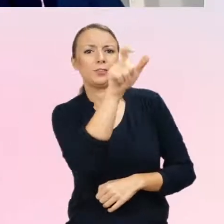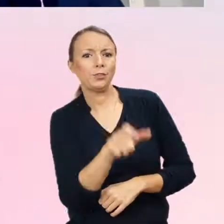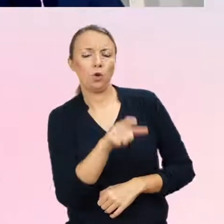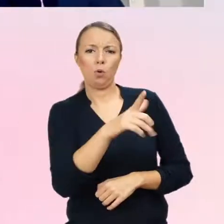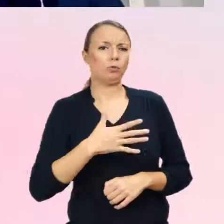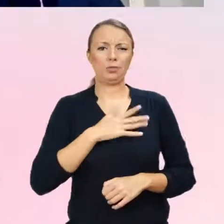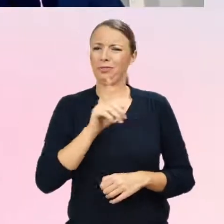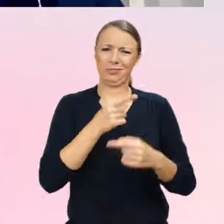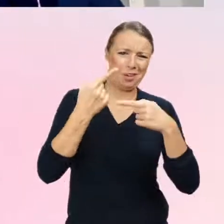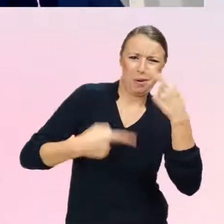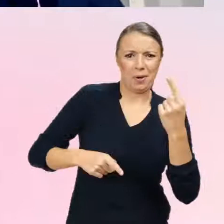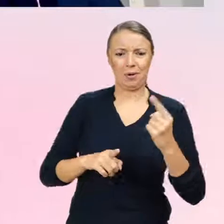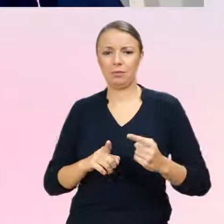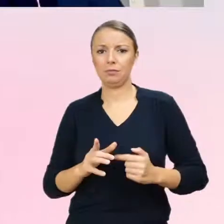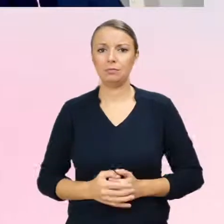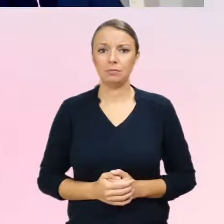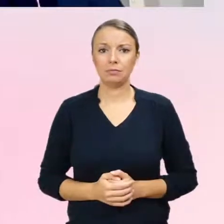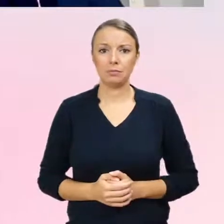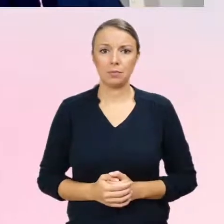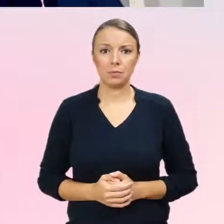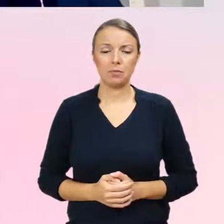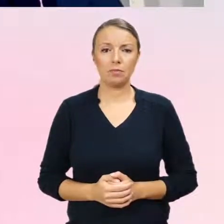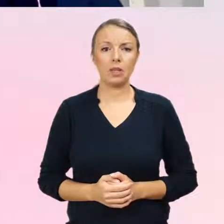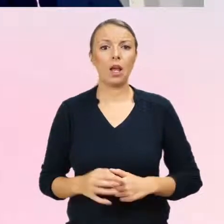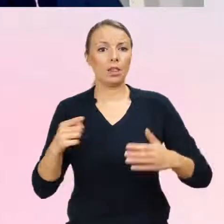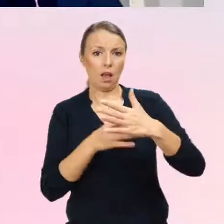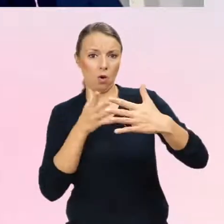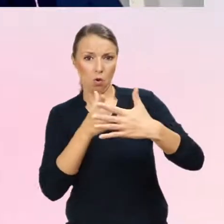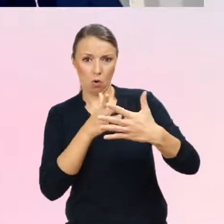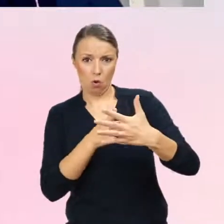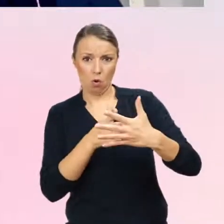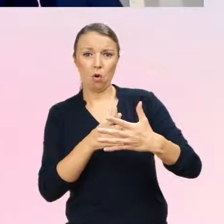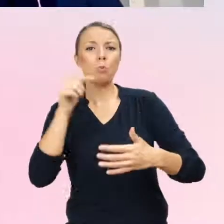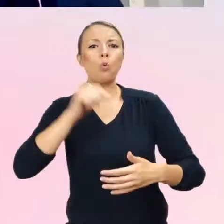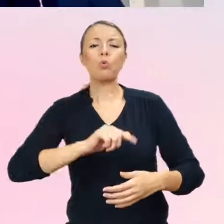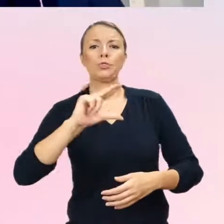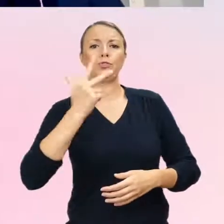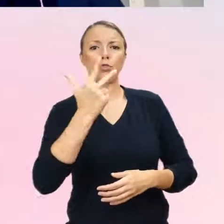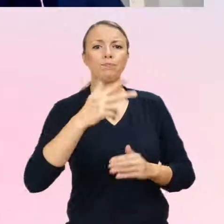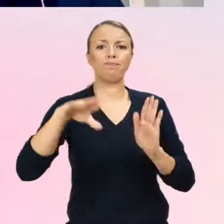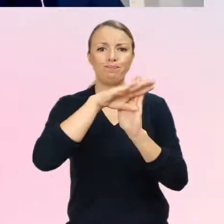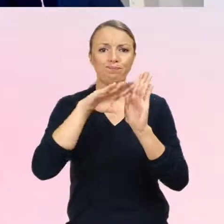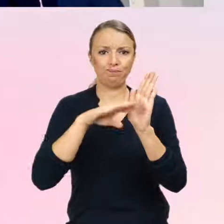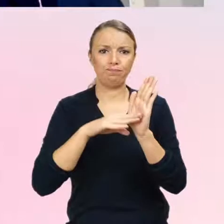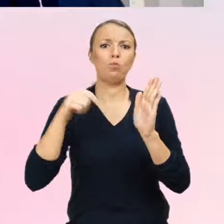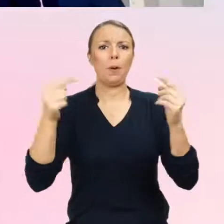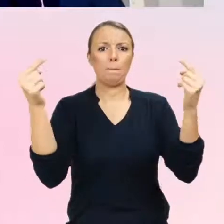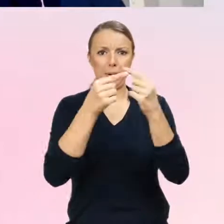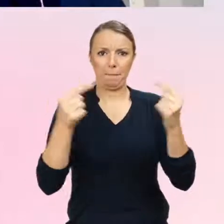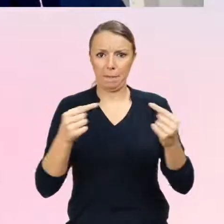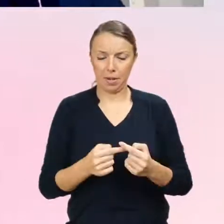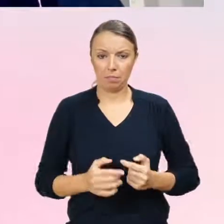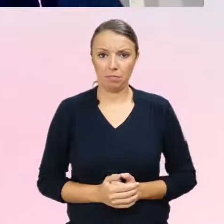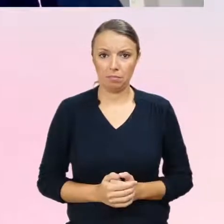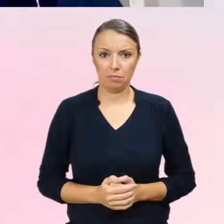postawienia takiej diagnozy muszą być spełnione wszystkie trzy kryteria. W przypadku spełnienia